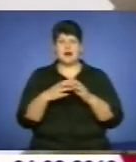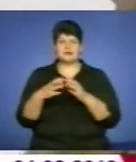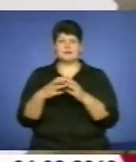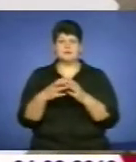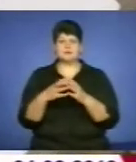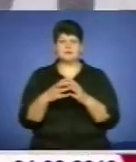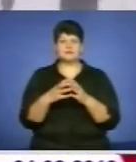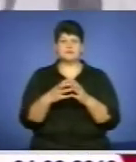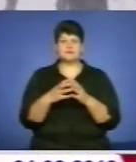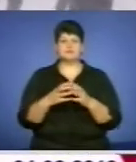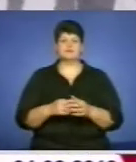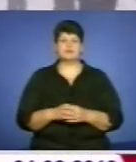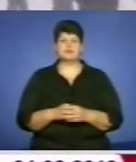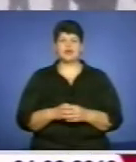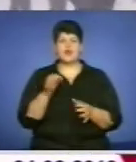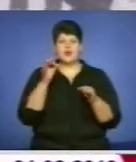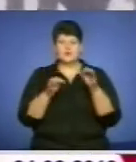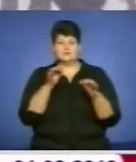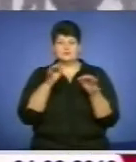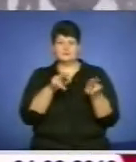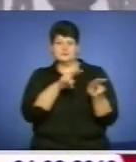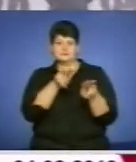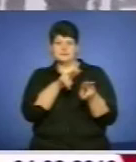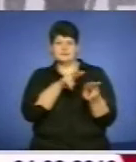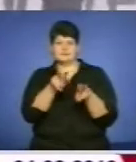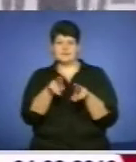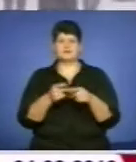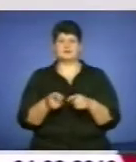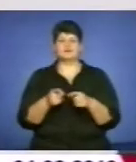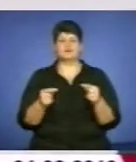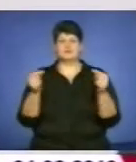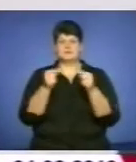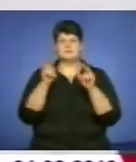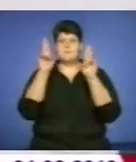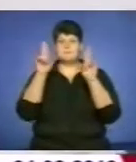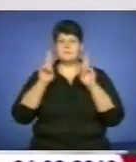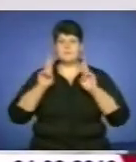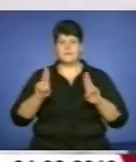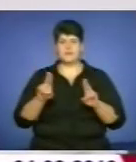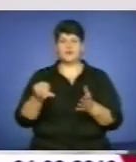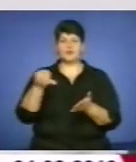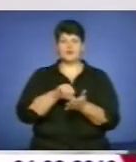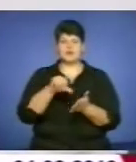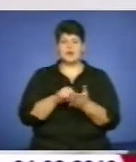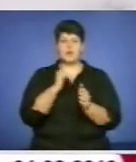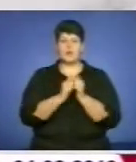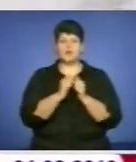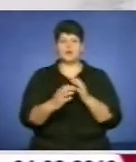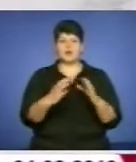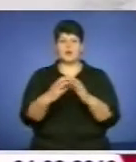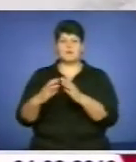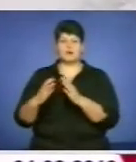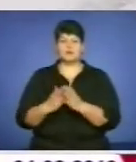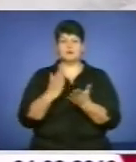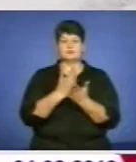дотриматися цих фактів. Судді пильно стежили за дотриманням правил учасниками, які розташувалися на ставі. Кожна команда складається